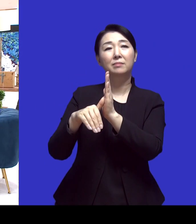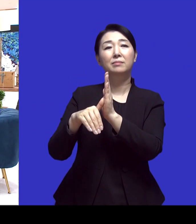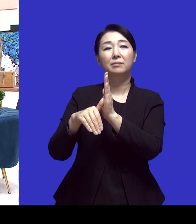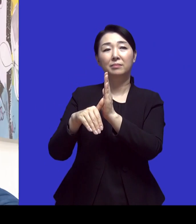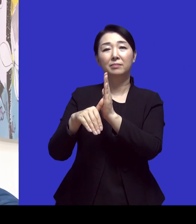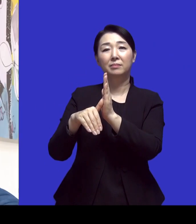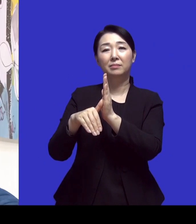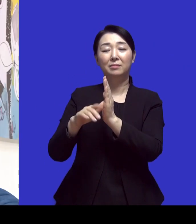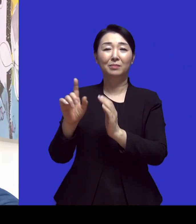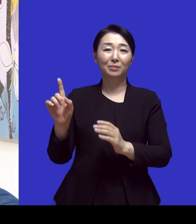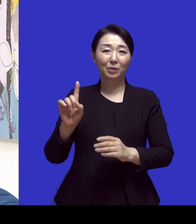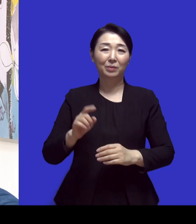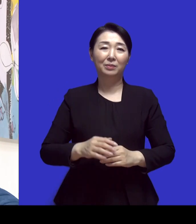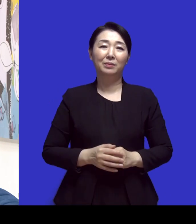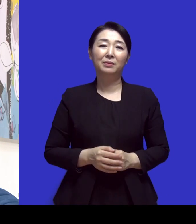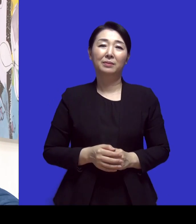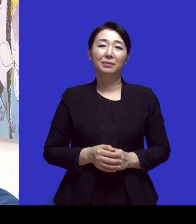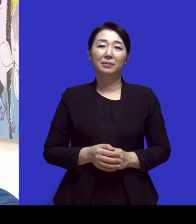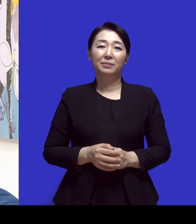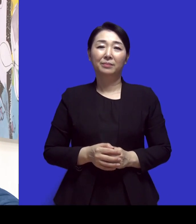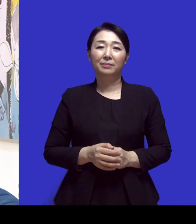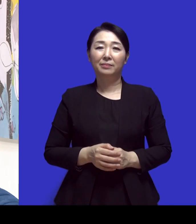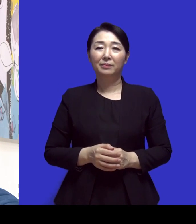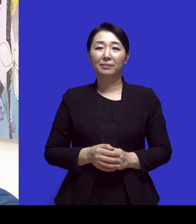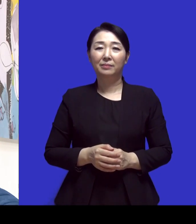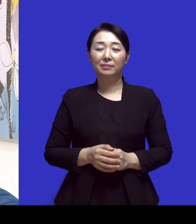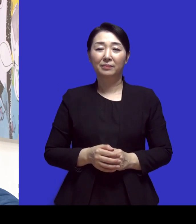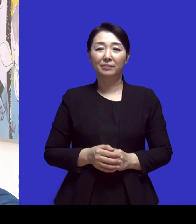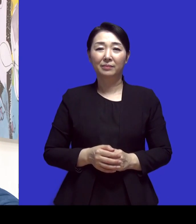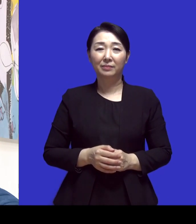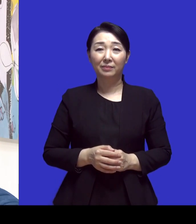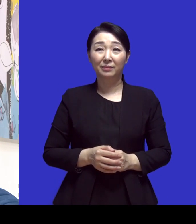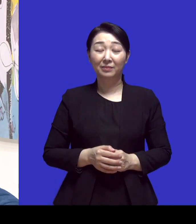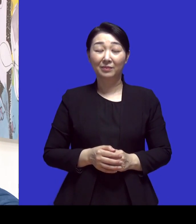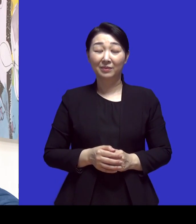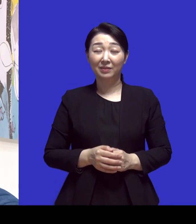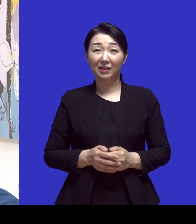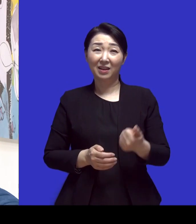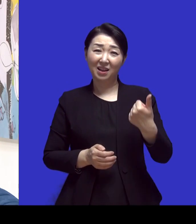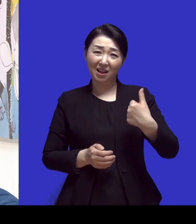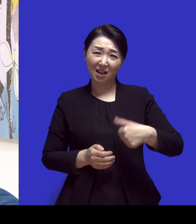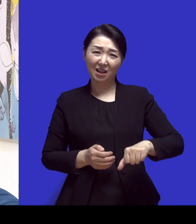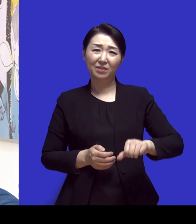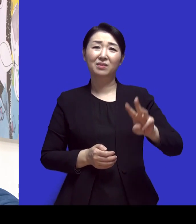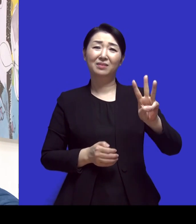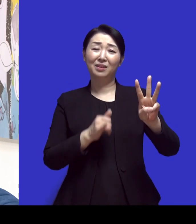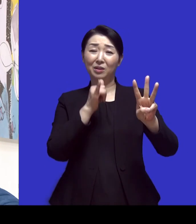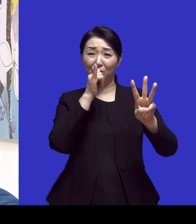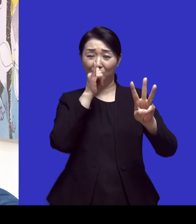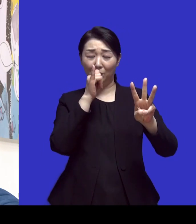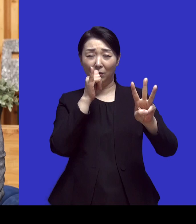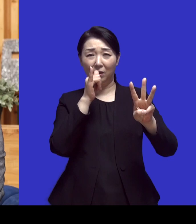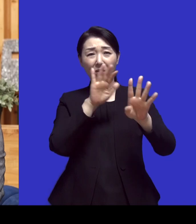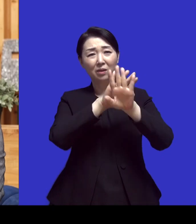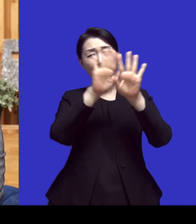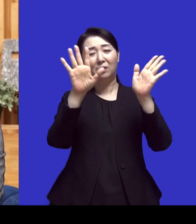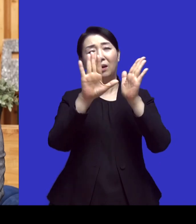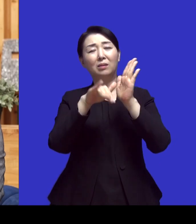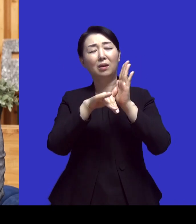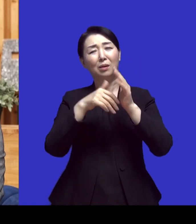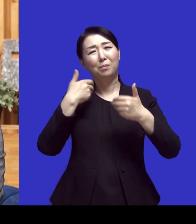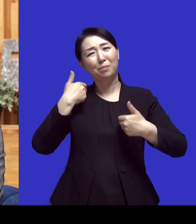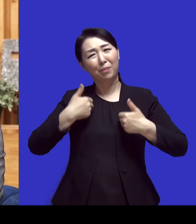했고 그렇죠 그렇죠 근데 이제 제가 아들이 셋이 있다 보니까 낮 시간에는 정신이 하나도 없거든요